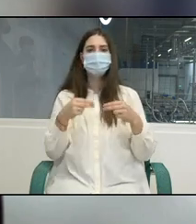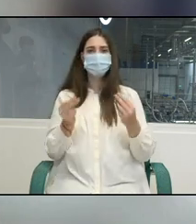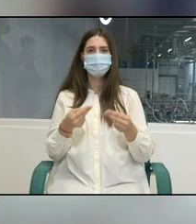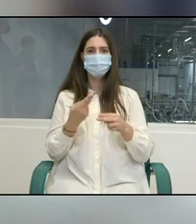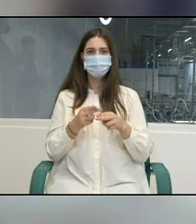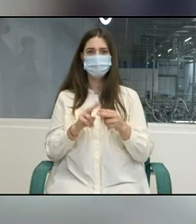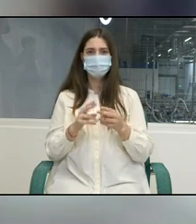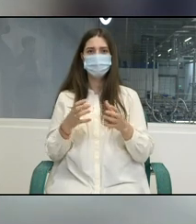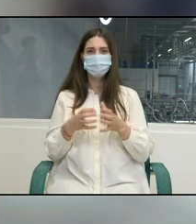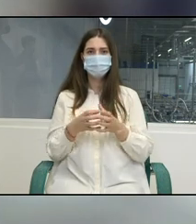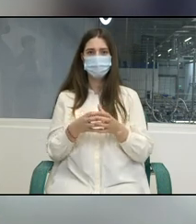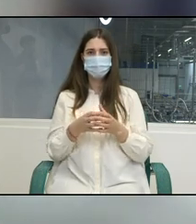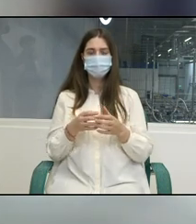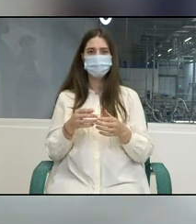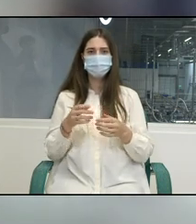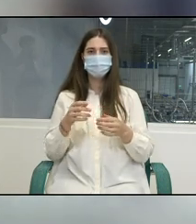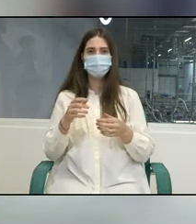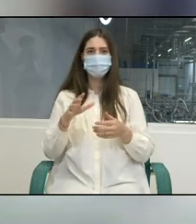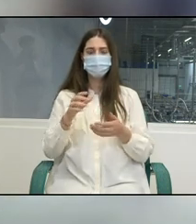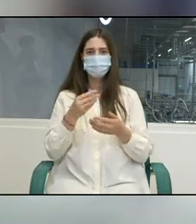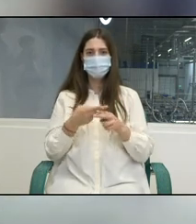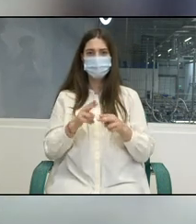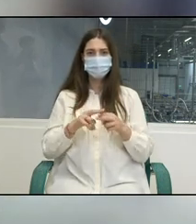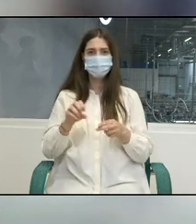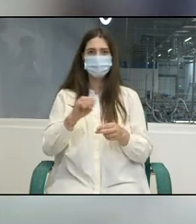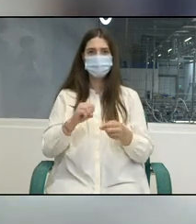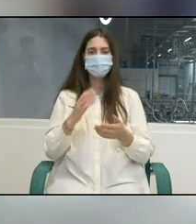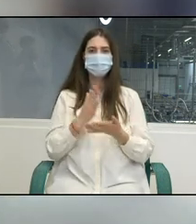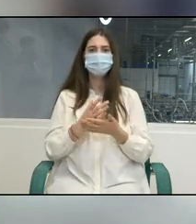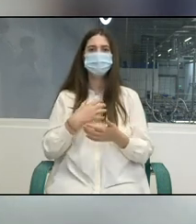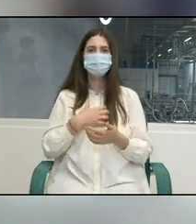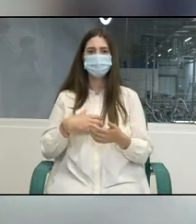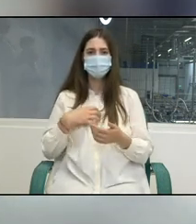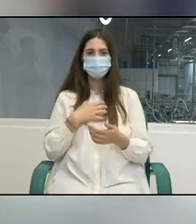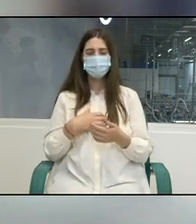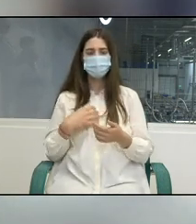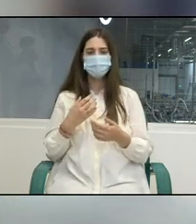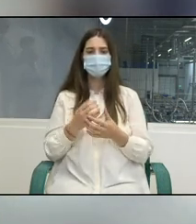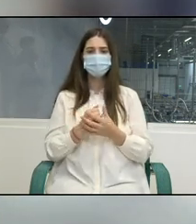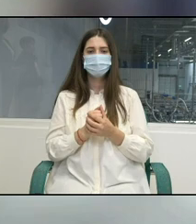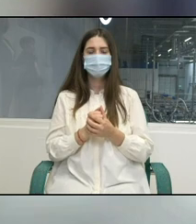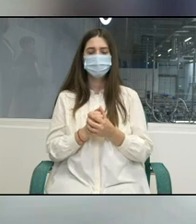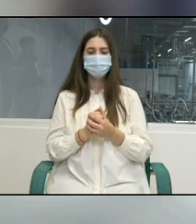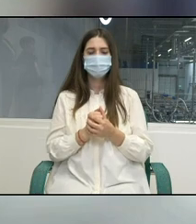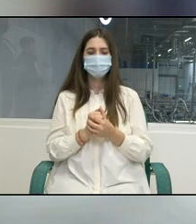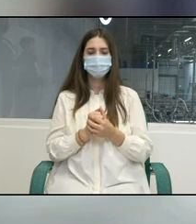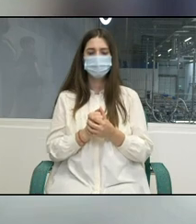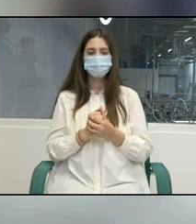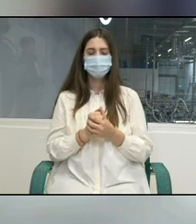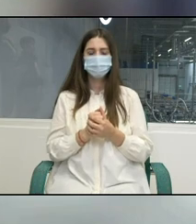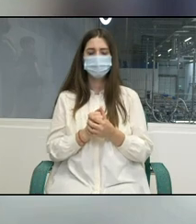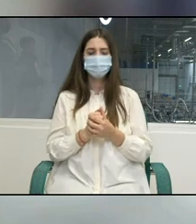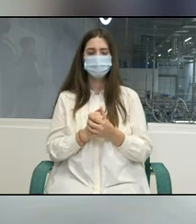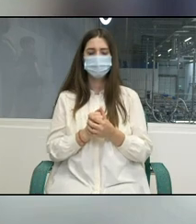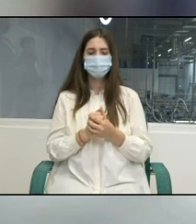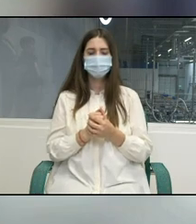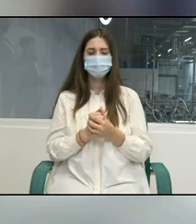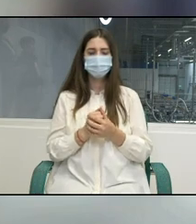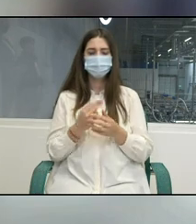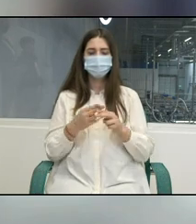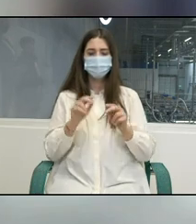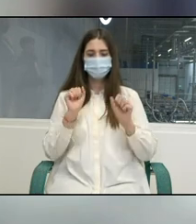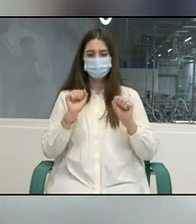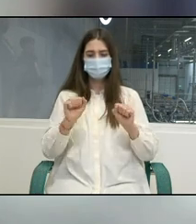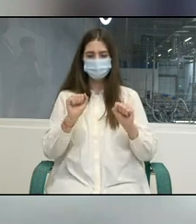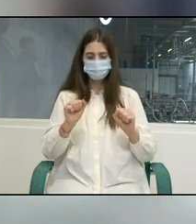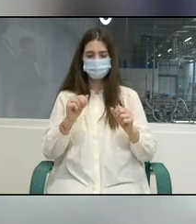este cu adevărat un moment foarte mai important, deoarece pe lunii aceste agente privind munca decentă, ocuparea, protecție socială,